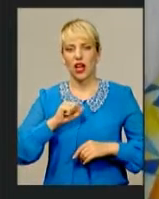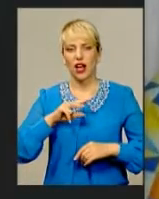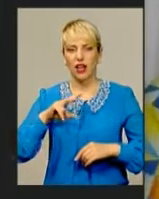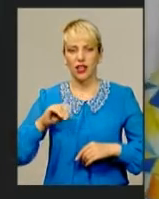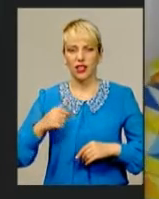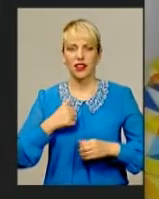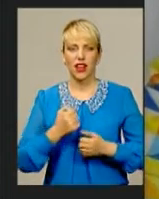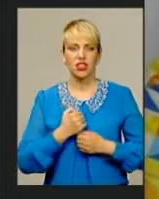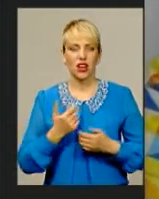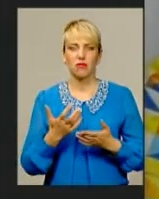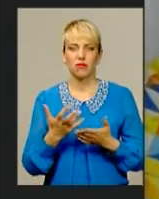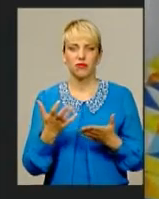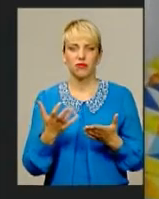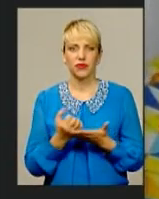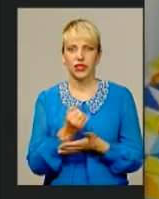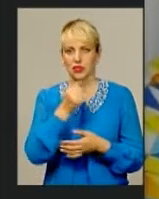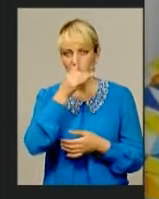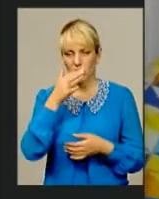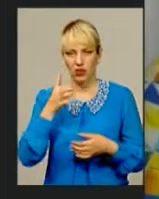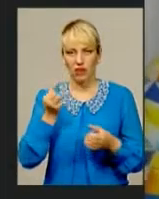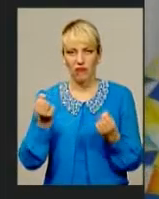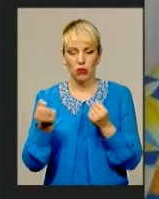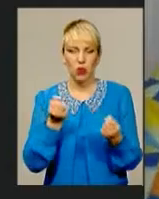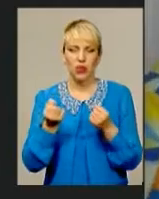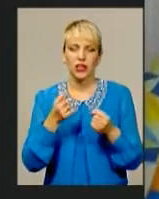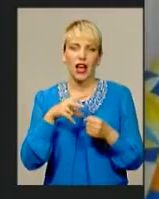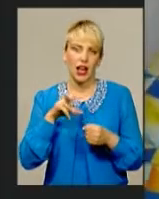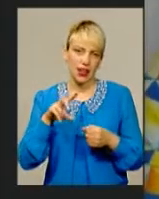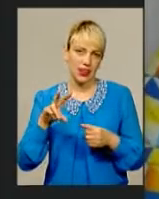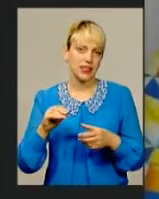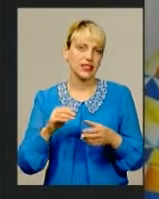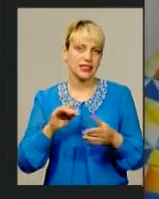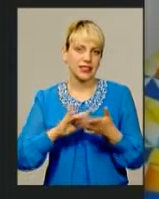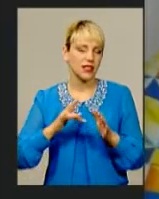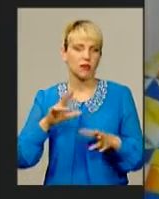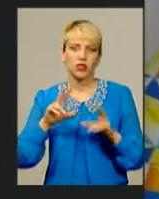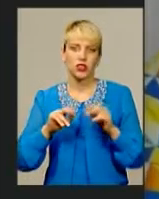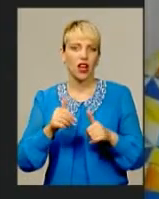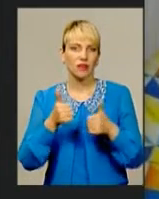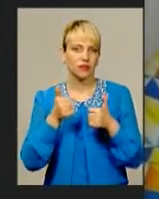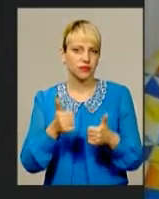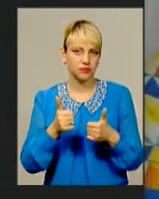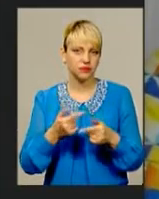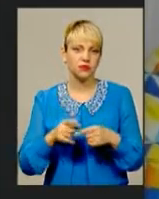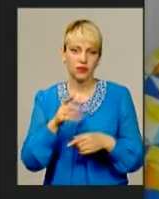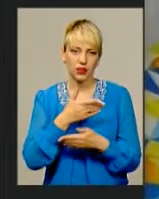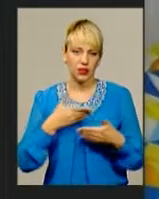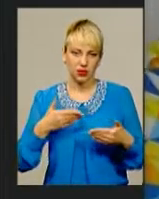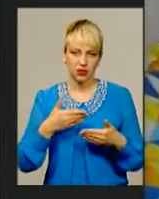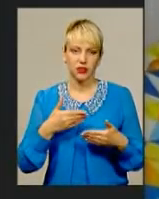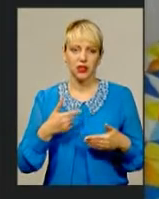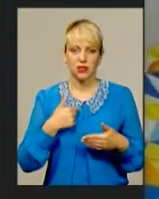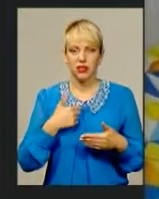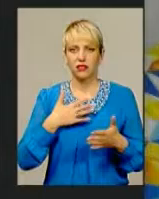змогли, на жаль, виборити. Золото, ну, срібло для нас теж дуже важливо, і ми дуже щасливі, що в